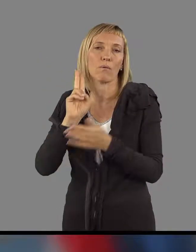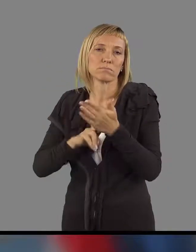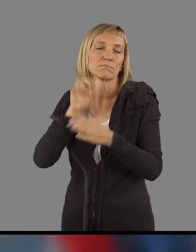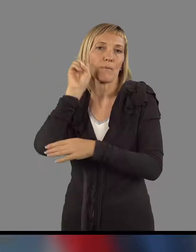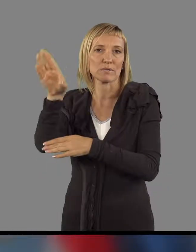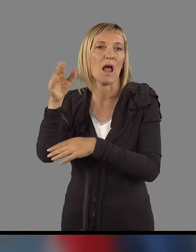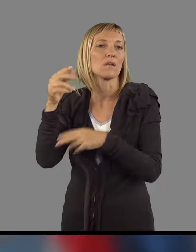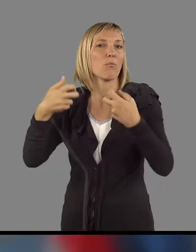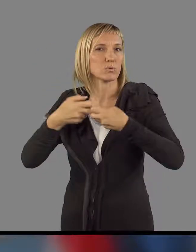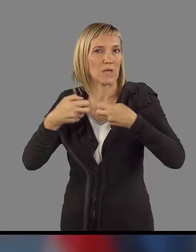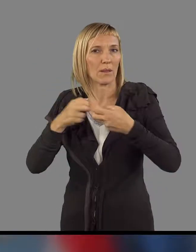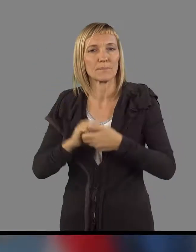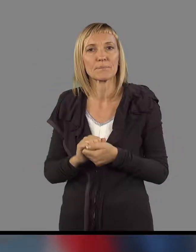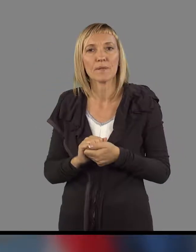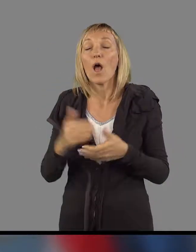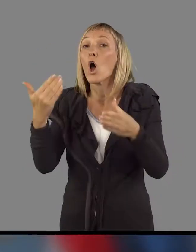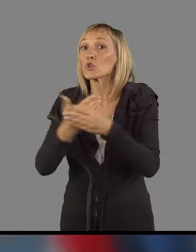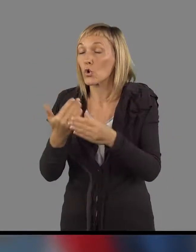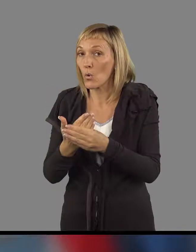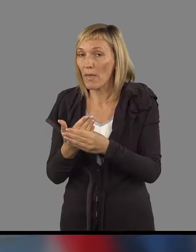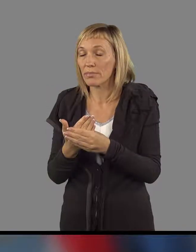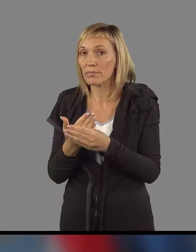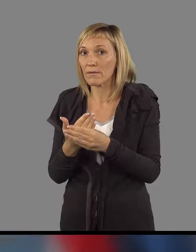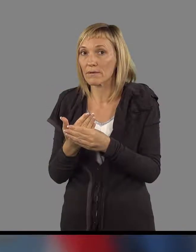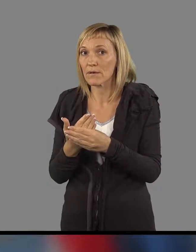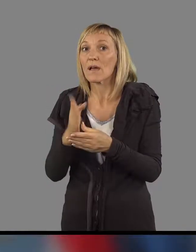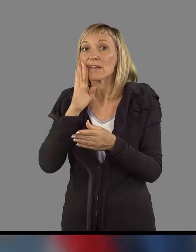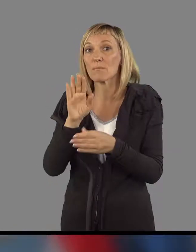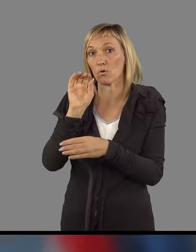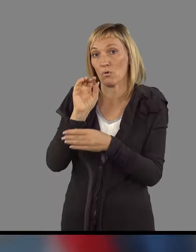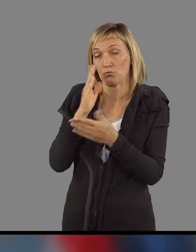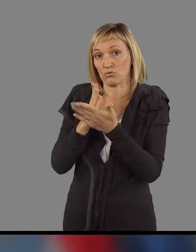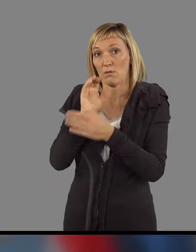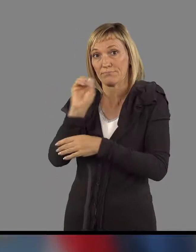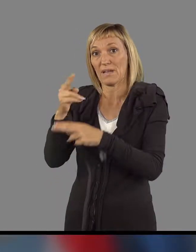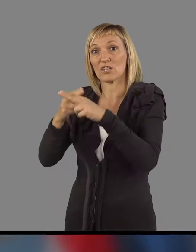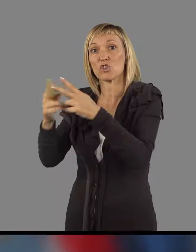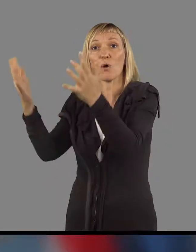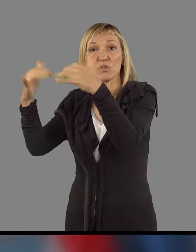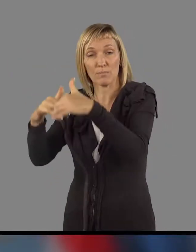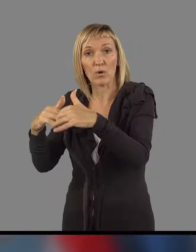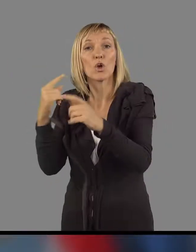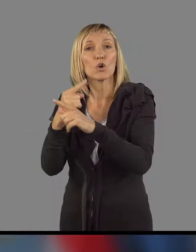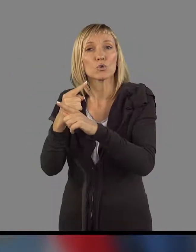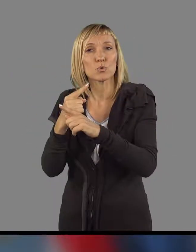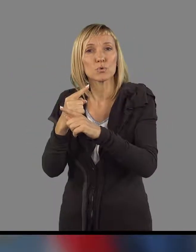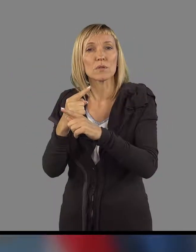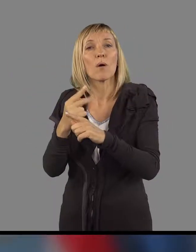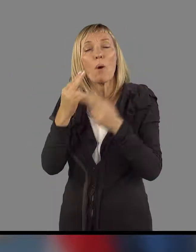roku posredovali v Brusel. Dokumenti, poleg tega, da bodo posredovani v državni zbor, bodo seveda posredovani